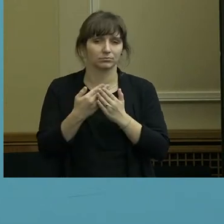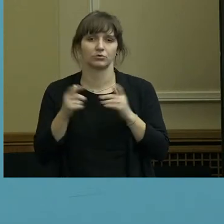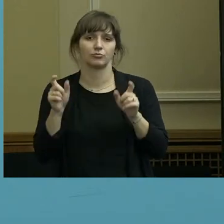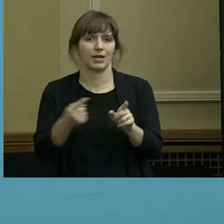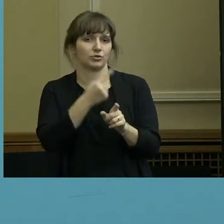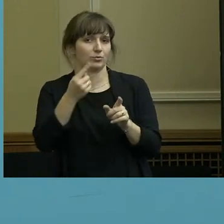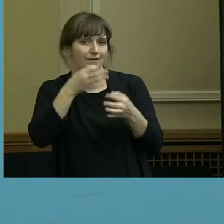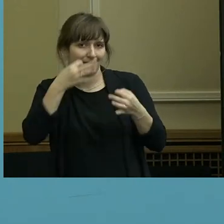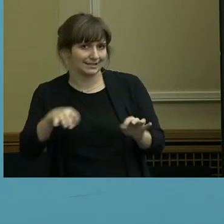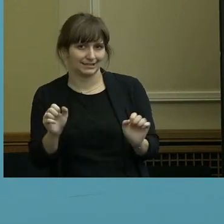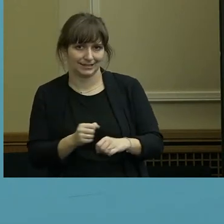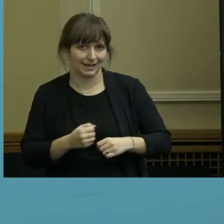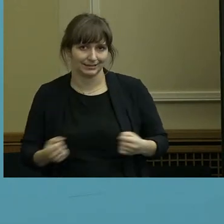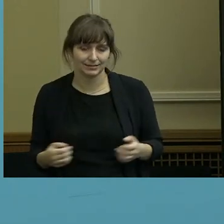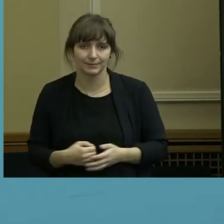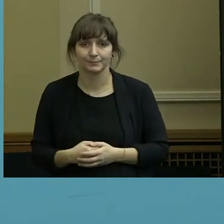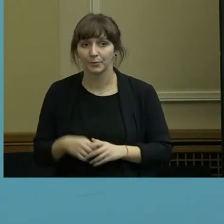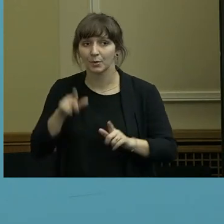Weitere Fragen?